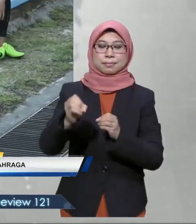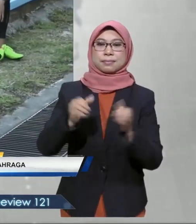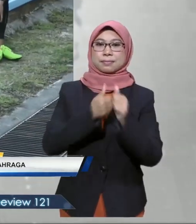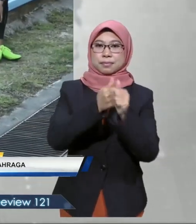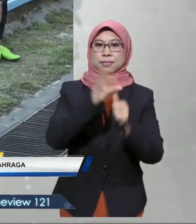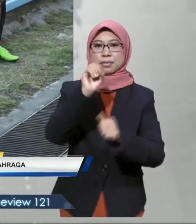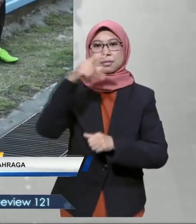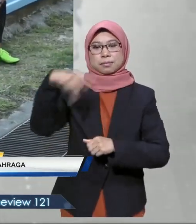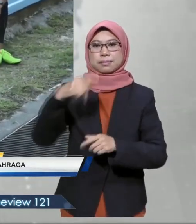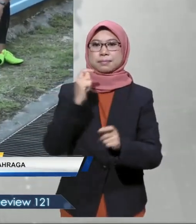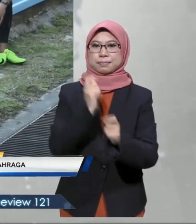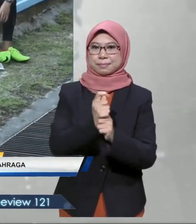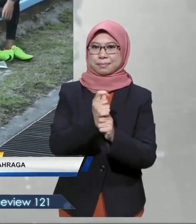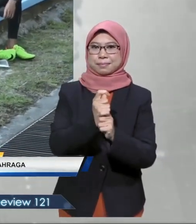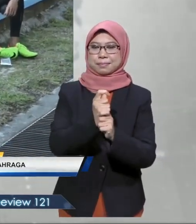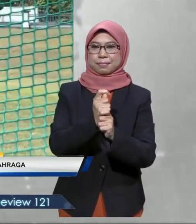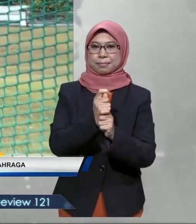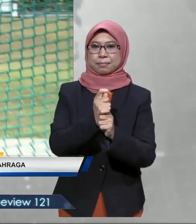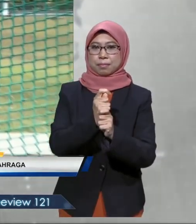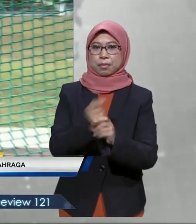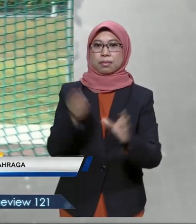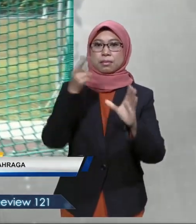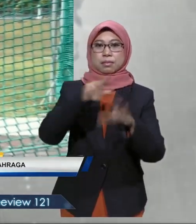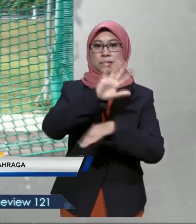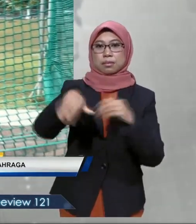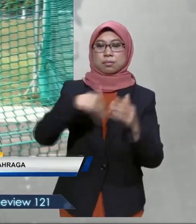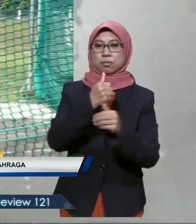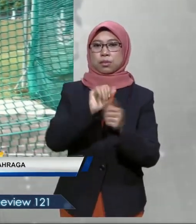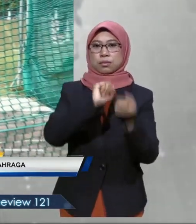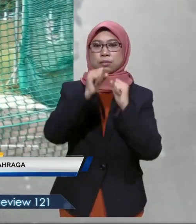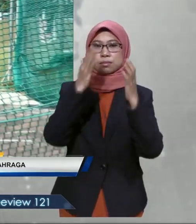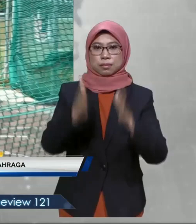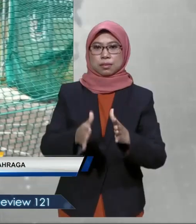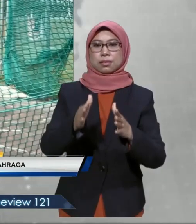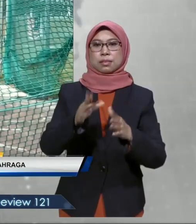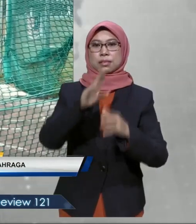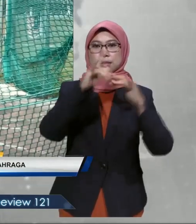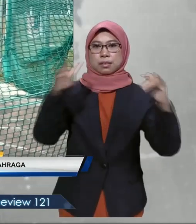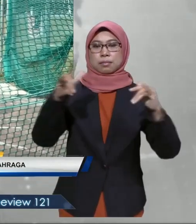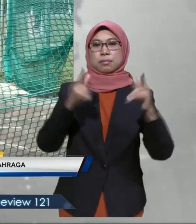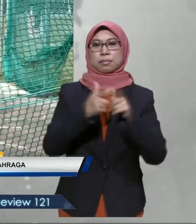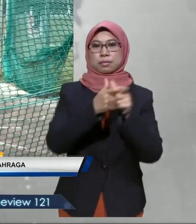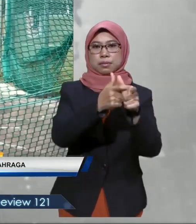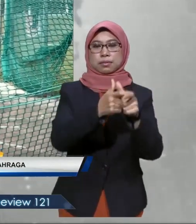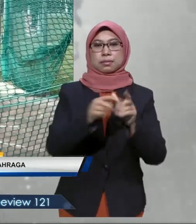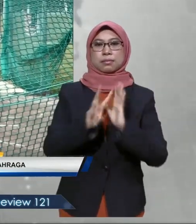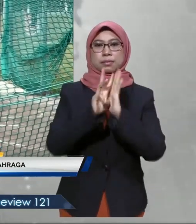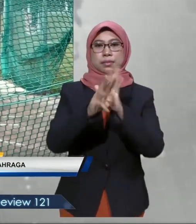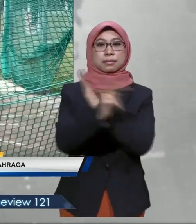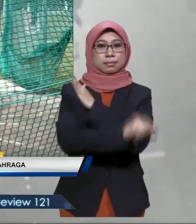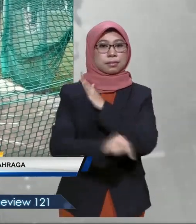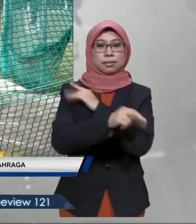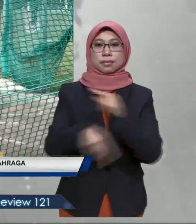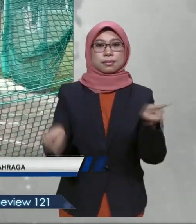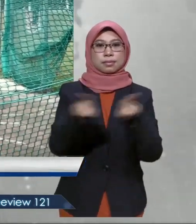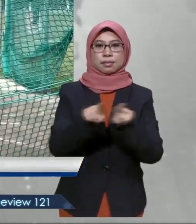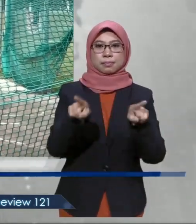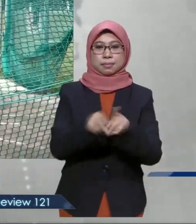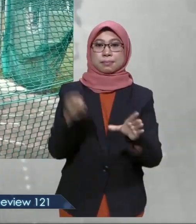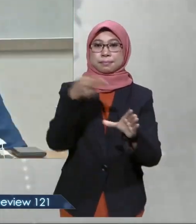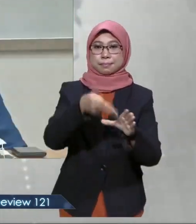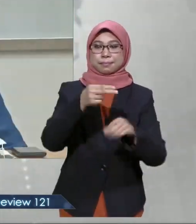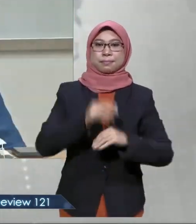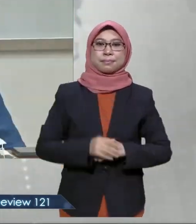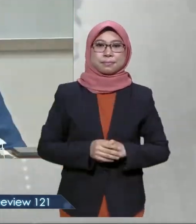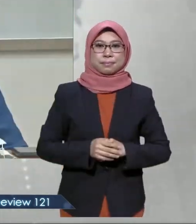mengikut SOP ditetapkan. Ia akan disertai semua atlet dari Kem Olahraga Negara serta atlet yang mewakili negeri turut mengambil bahagian.